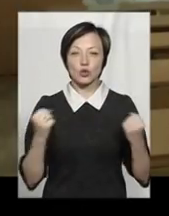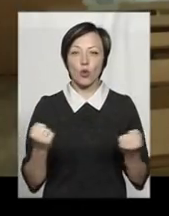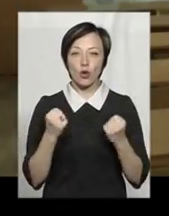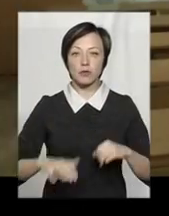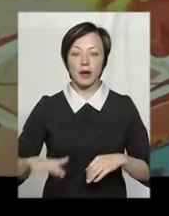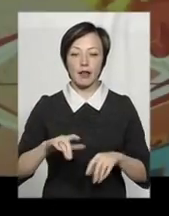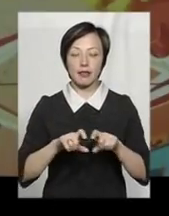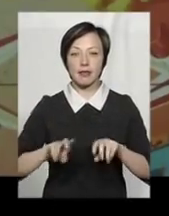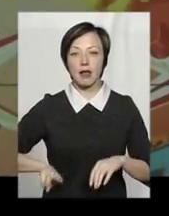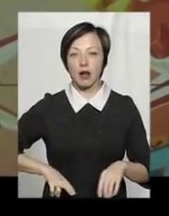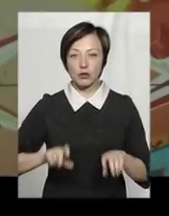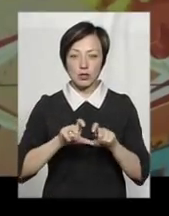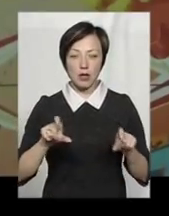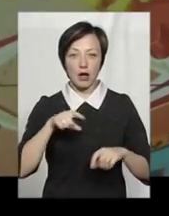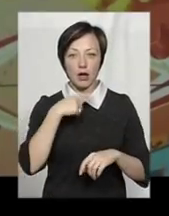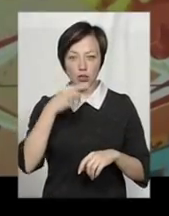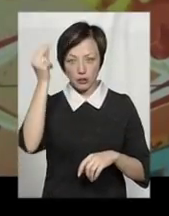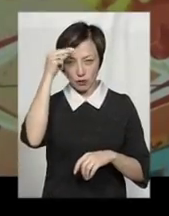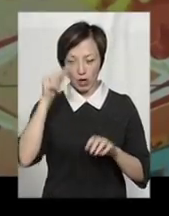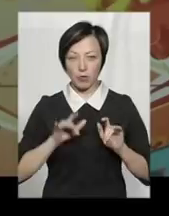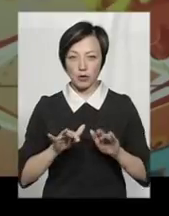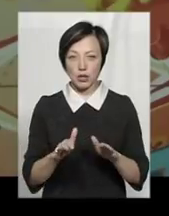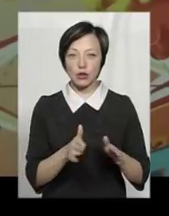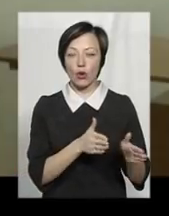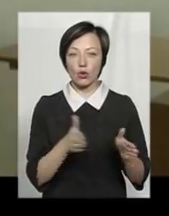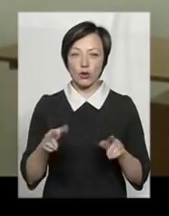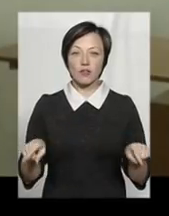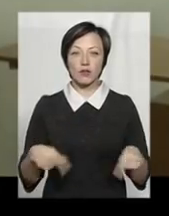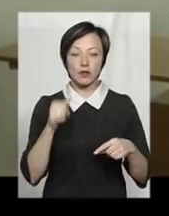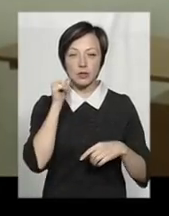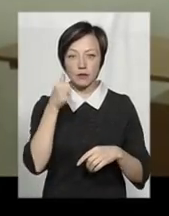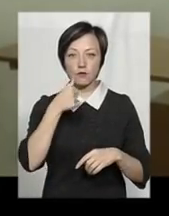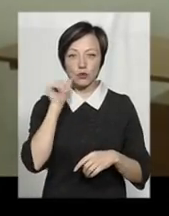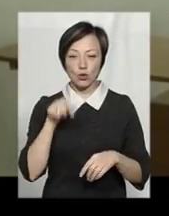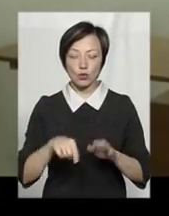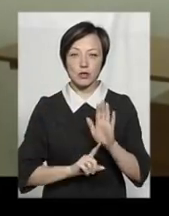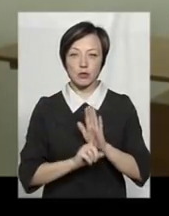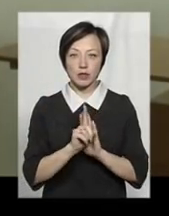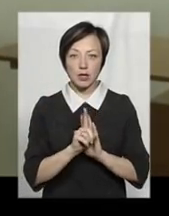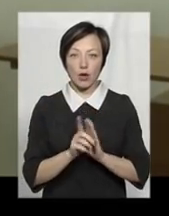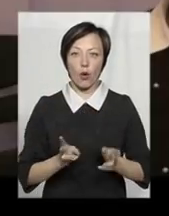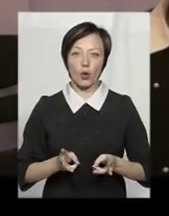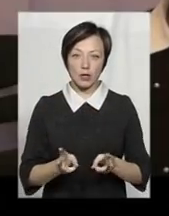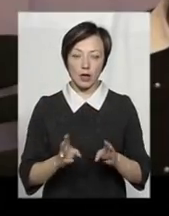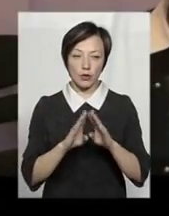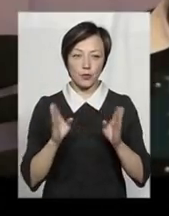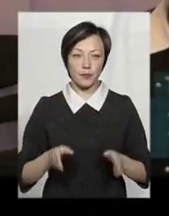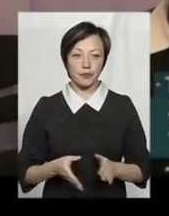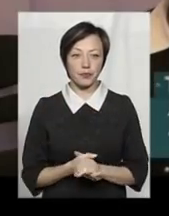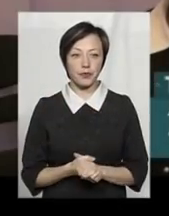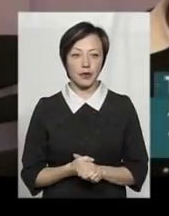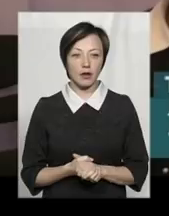Та директор закоду Людмила Пістрюга каже, навчальний процес готовий відновити хоч завтра. Учора тут запустили модульну котельну. Котельна